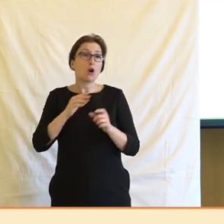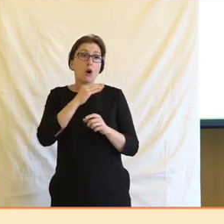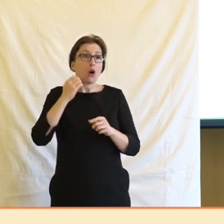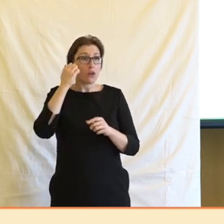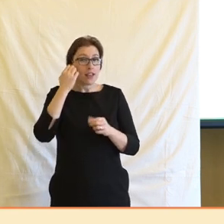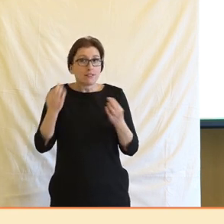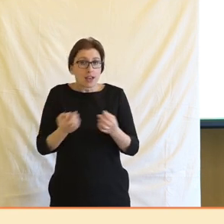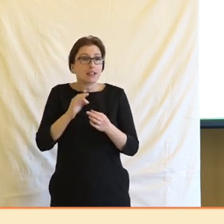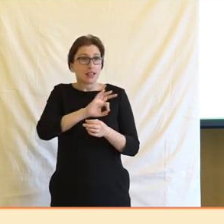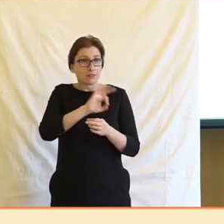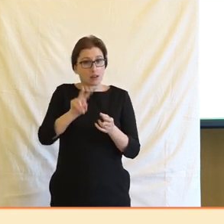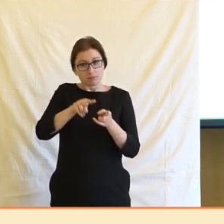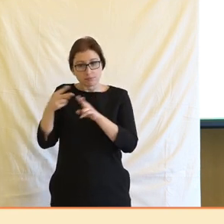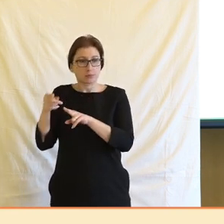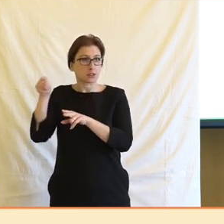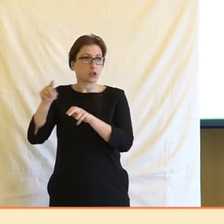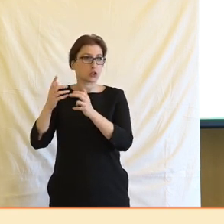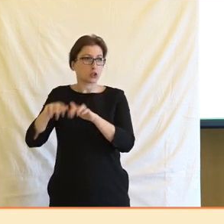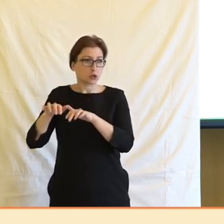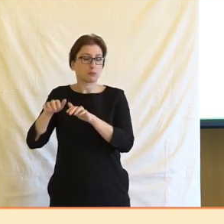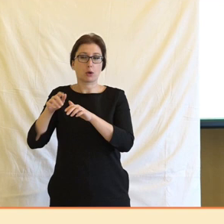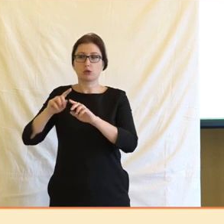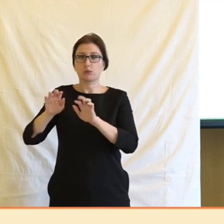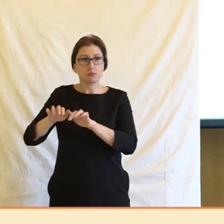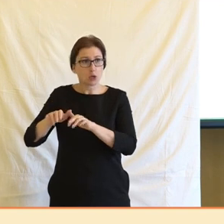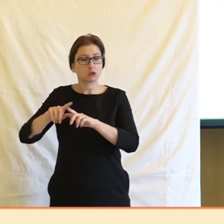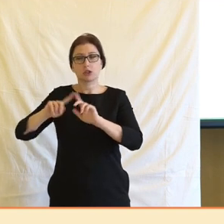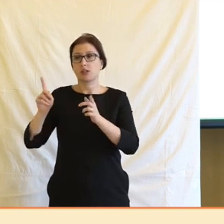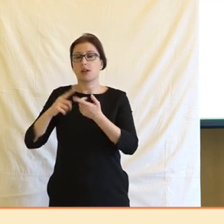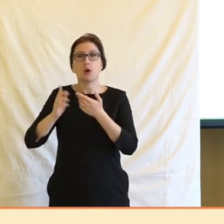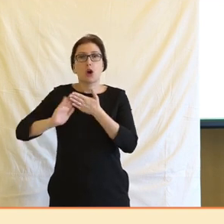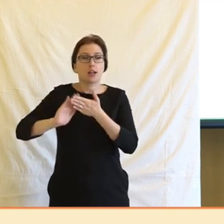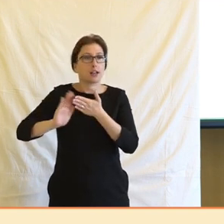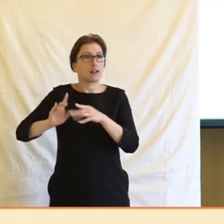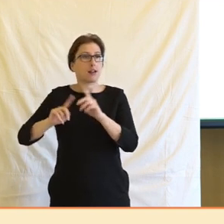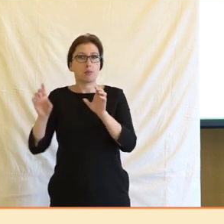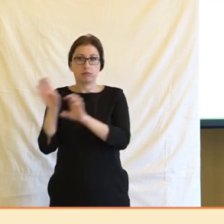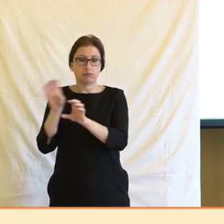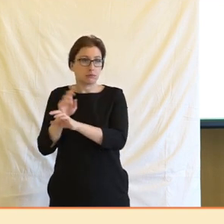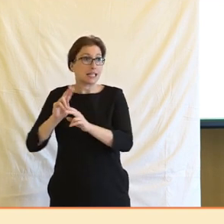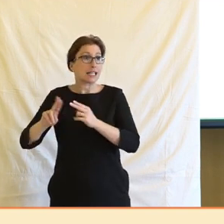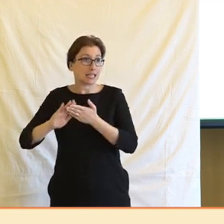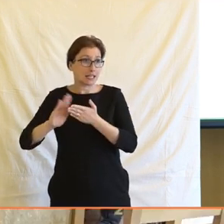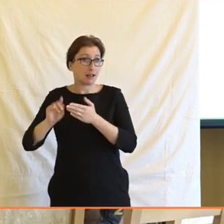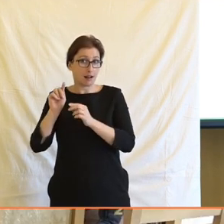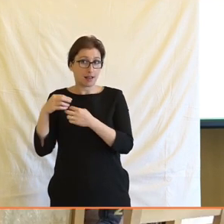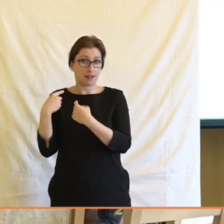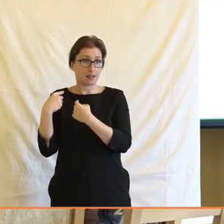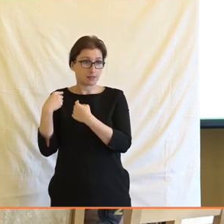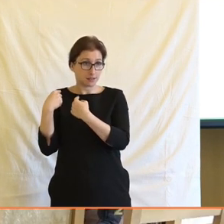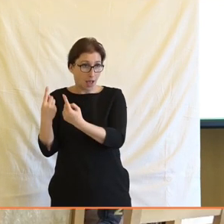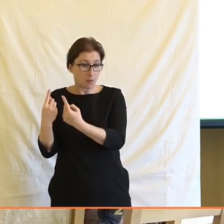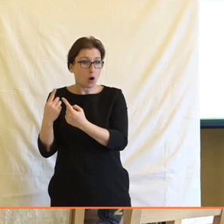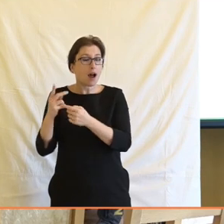udělat stroje, můžeme to vytřídit, můžeme to rychleji zanalizovat, můžeme s tím rychleji dělat různé kejkle. No na druhou stranu, ten, kdo to